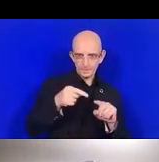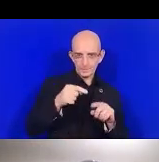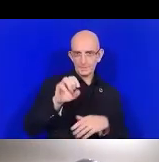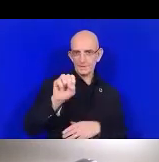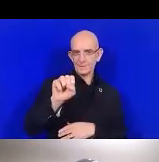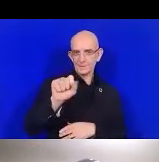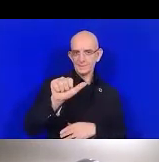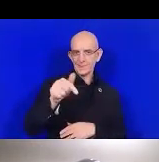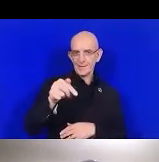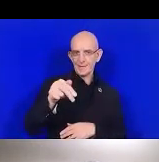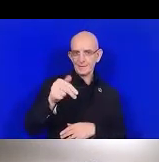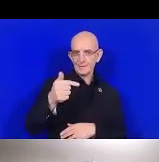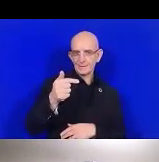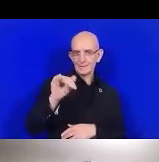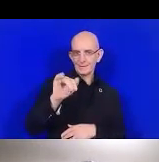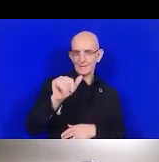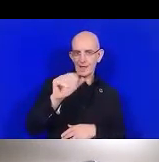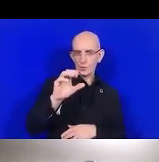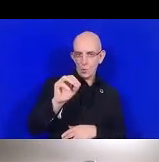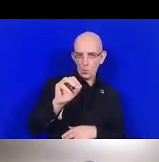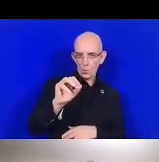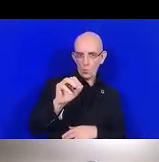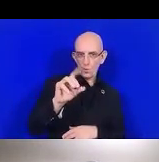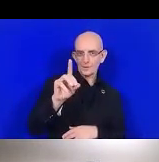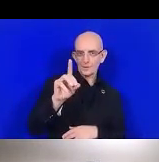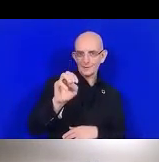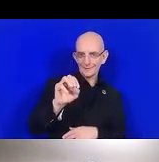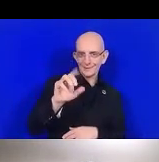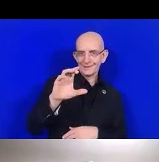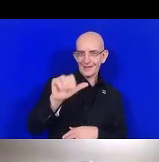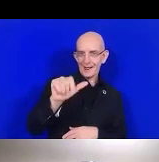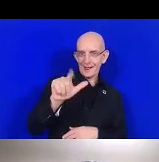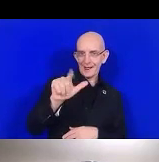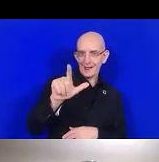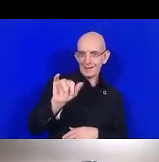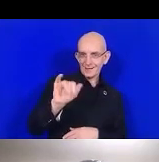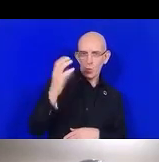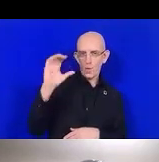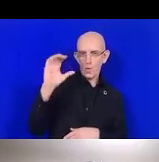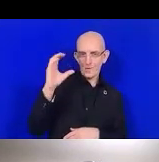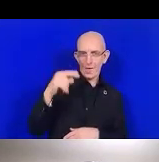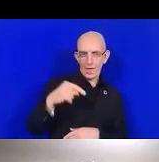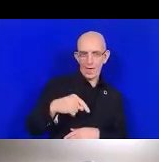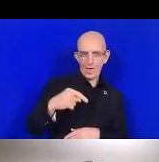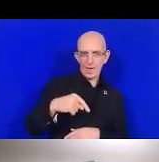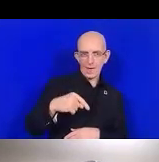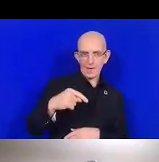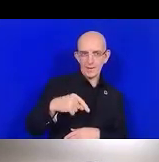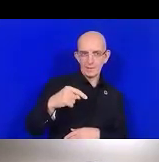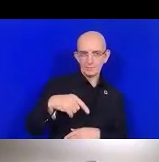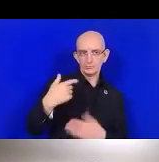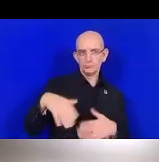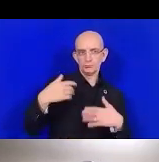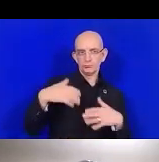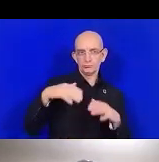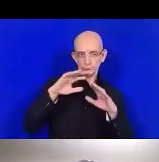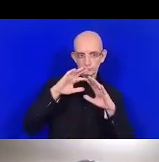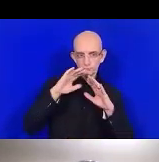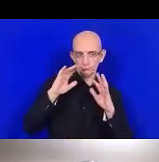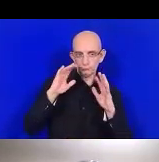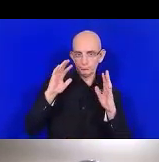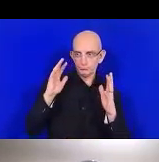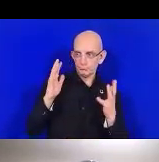Alors, Santiago de Cali est la troisième ville la plus importante de Colombie. Elle a une